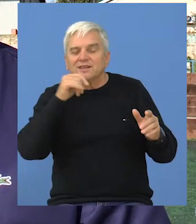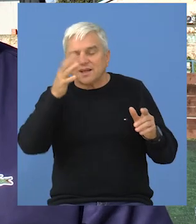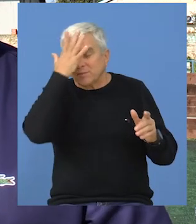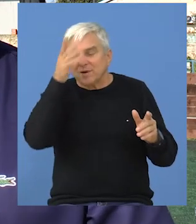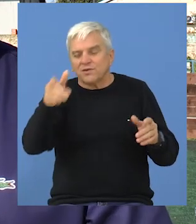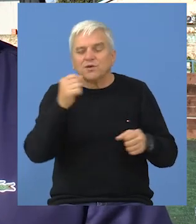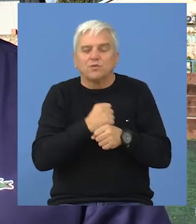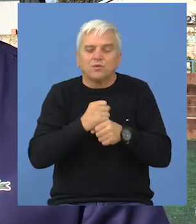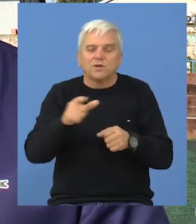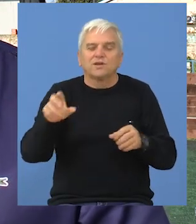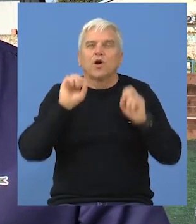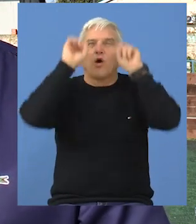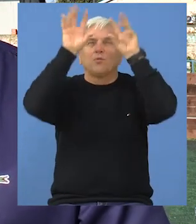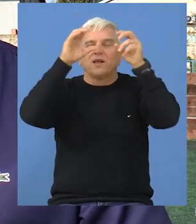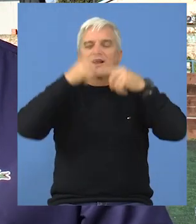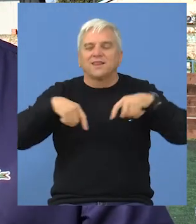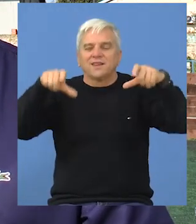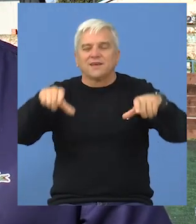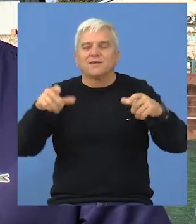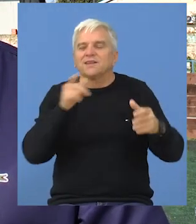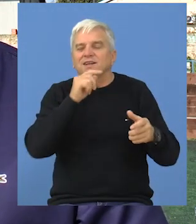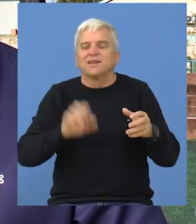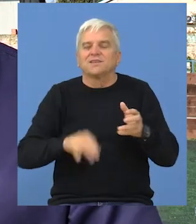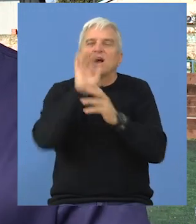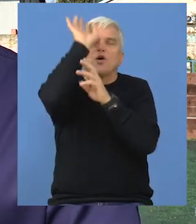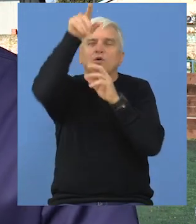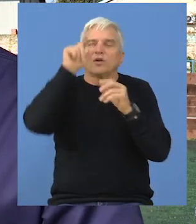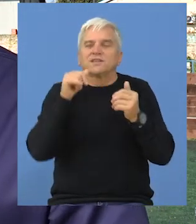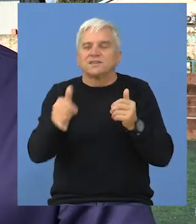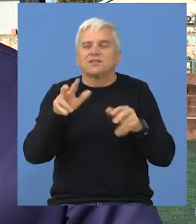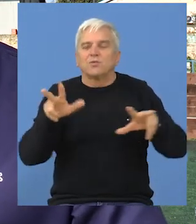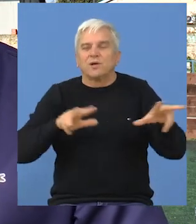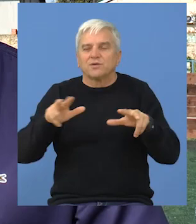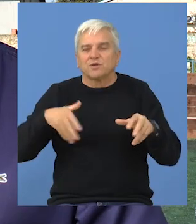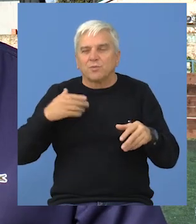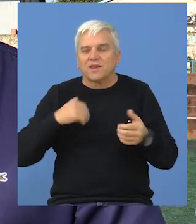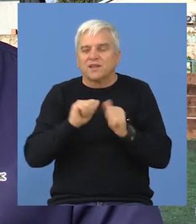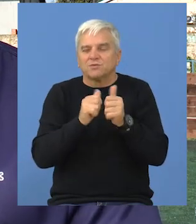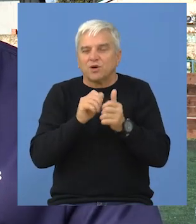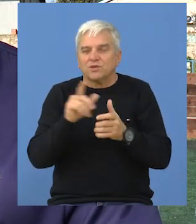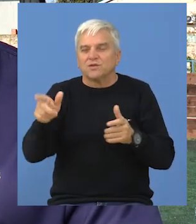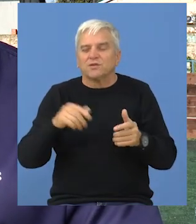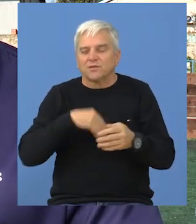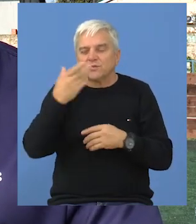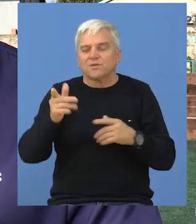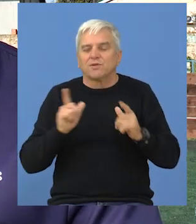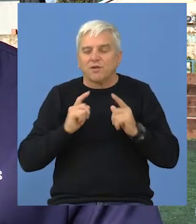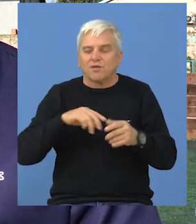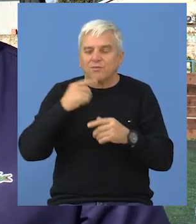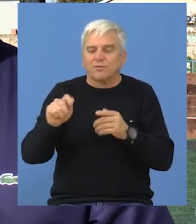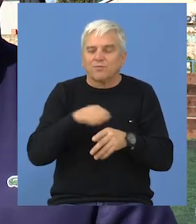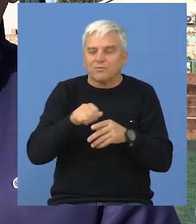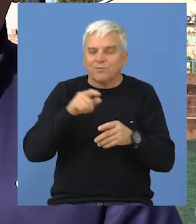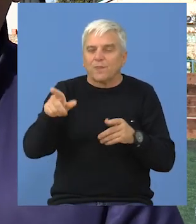desne strane kada uđete od dvorište Partizana izgradimo odbojkaški teren ili teren za basket dok ćemo kod ministarstva omladine i sporta